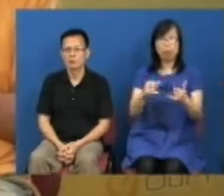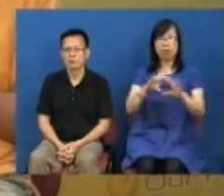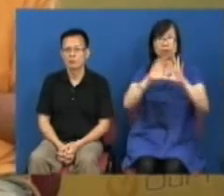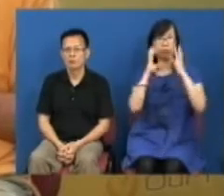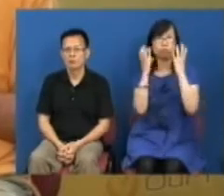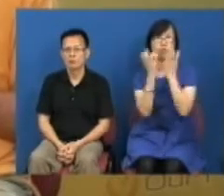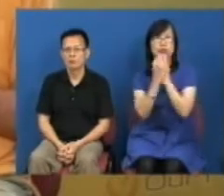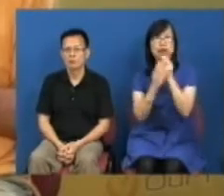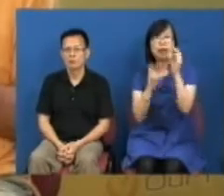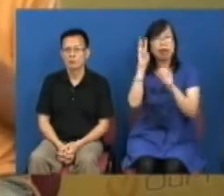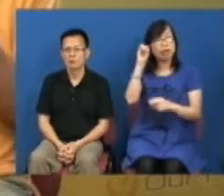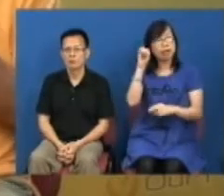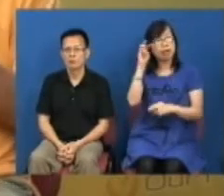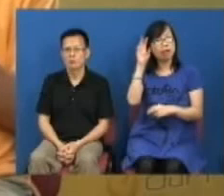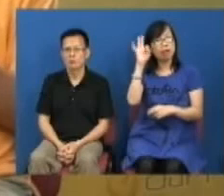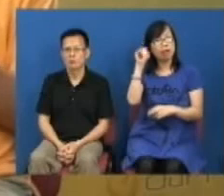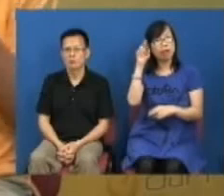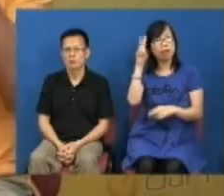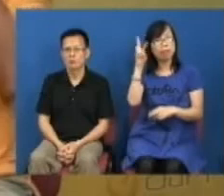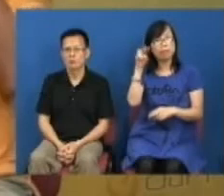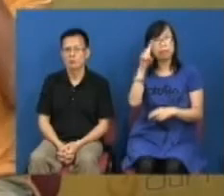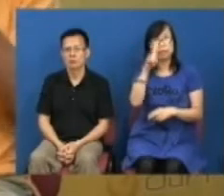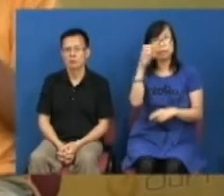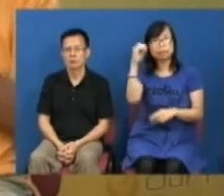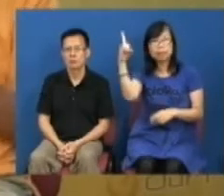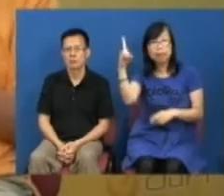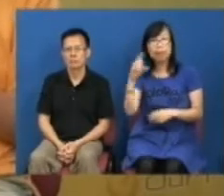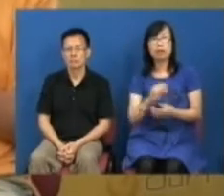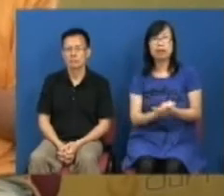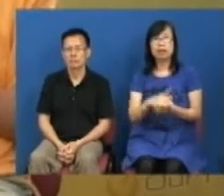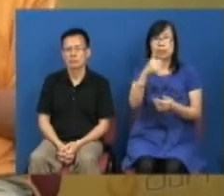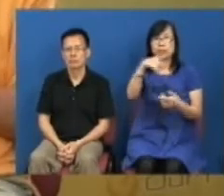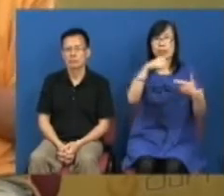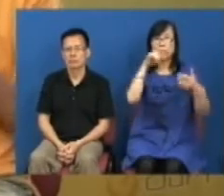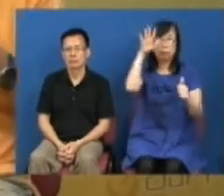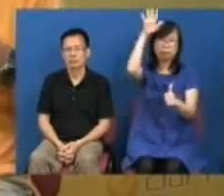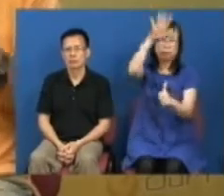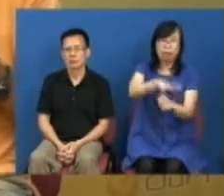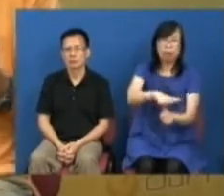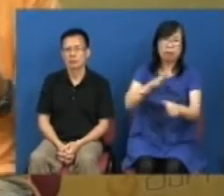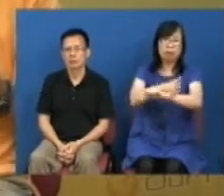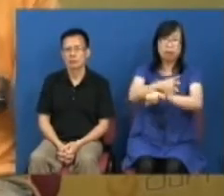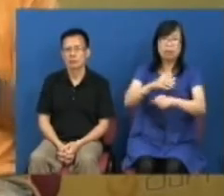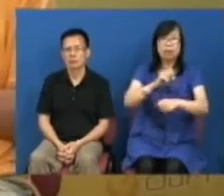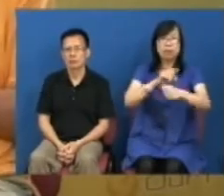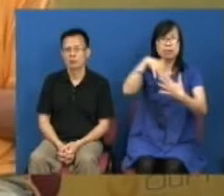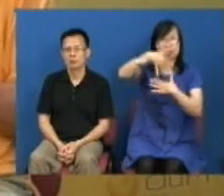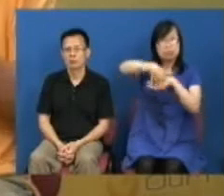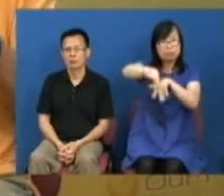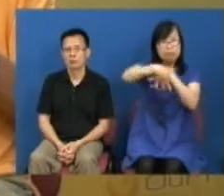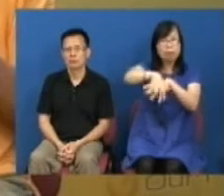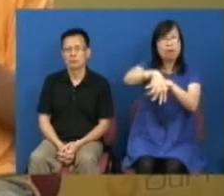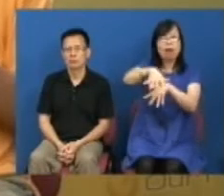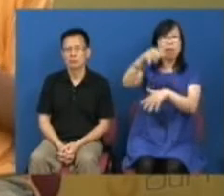团体FM101今年你会看到警方大力去打压即是社运人士参加游行请愿示威